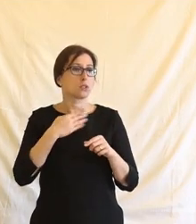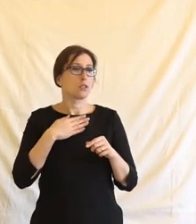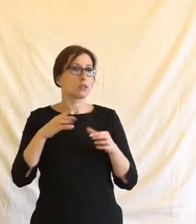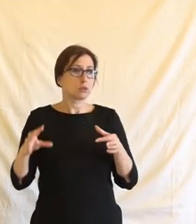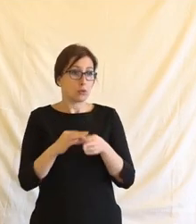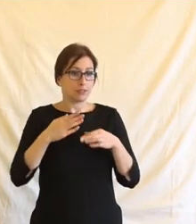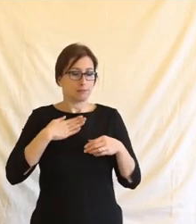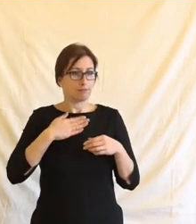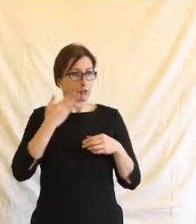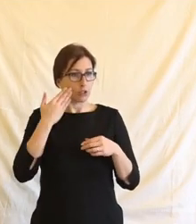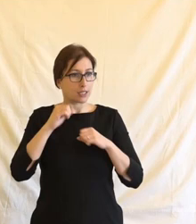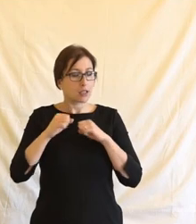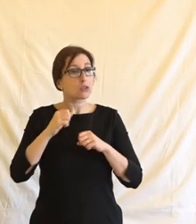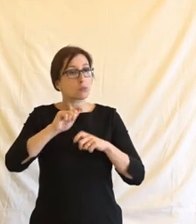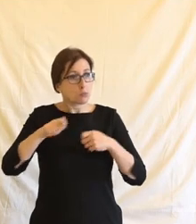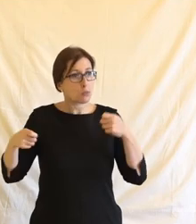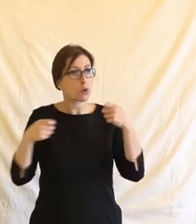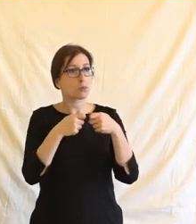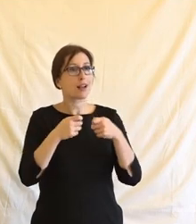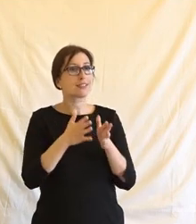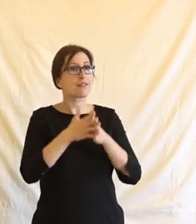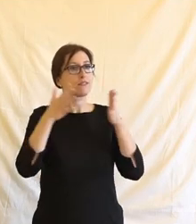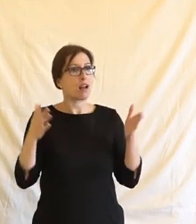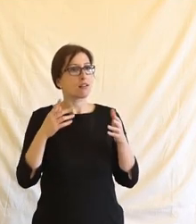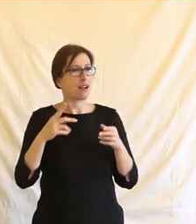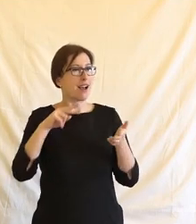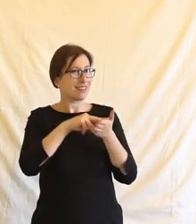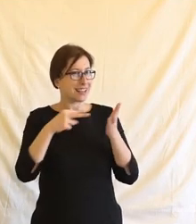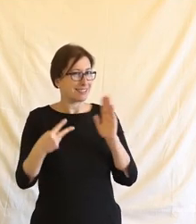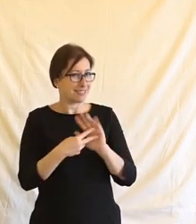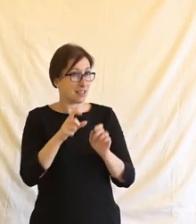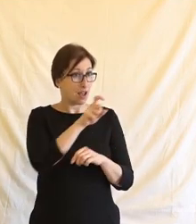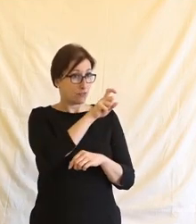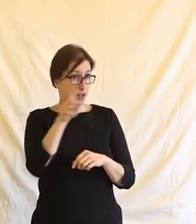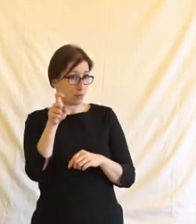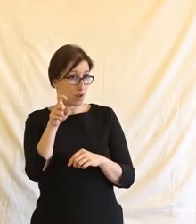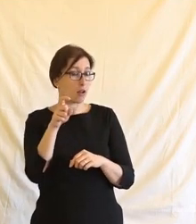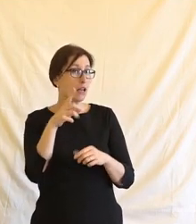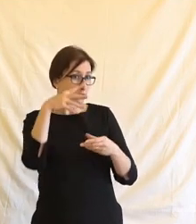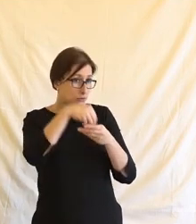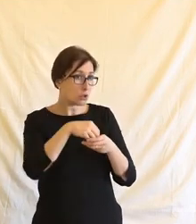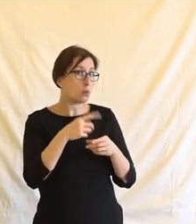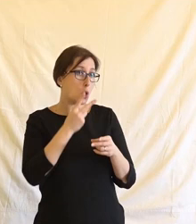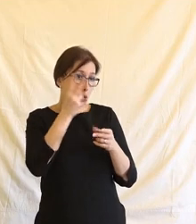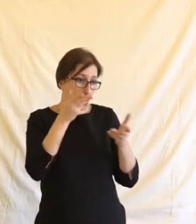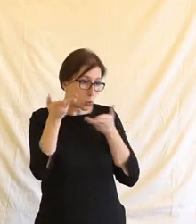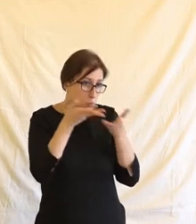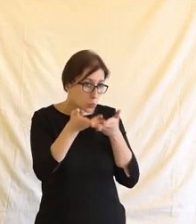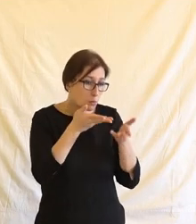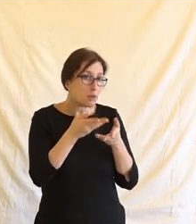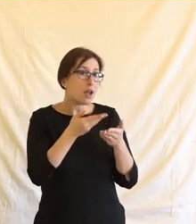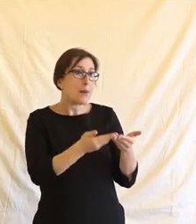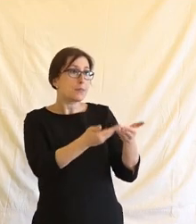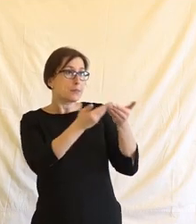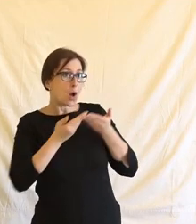lokální úrovni je, no tak pojďme spolupracovat s těmi velkými technologickými společnostmi, které tomu prostředí rozumí a nějak